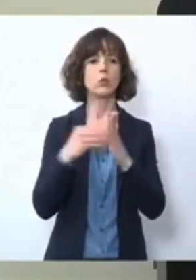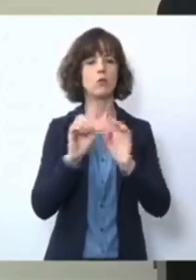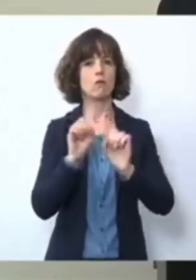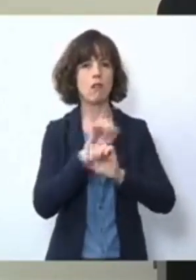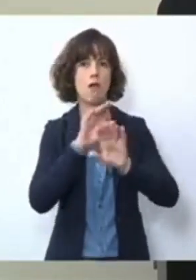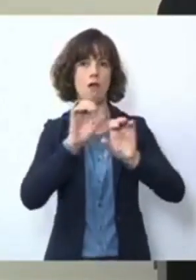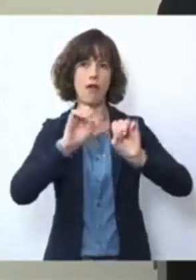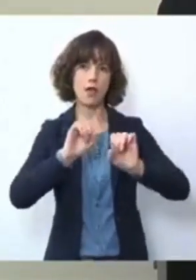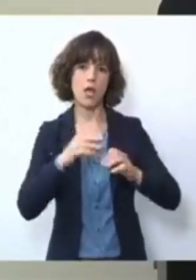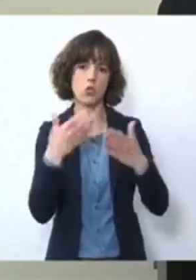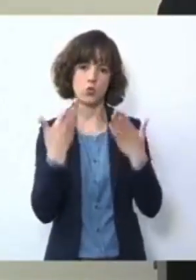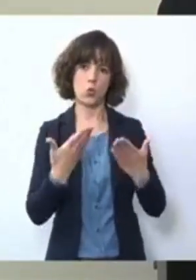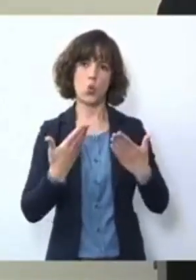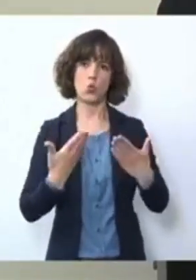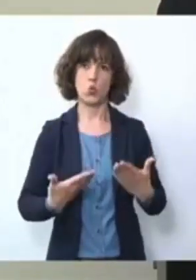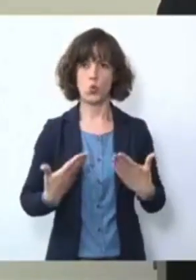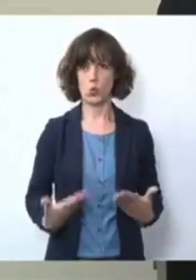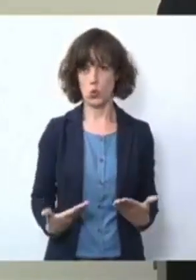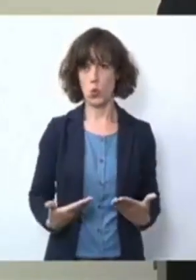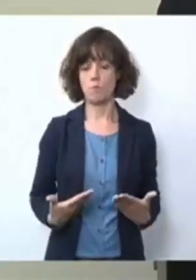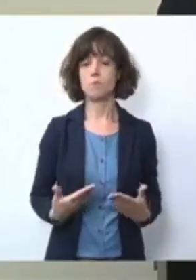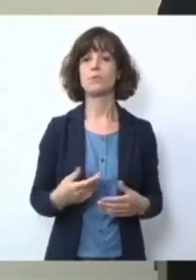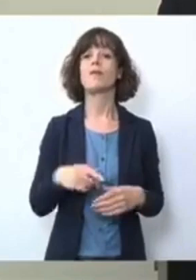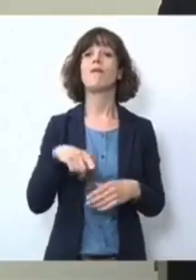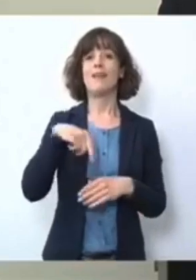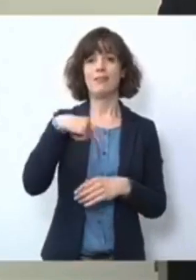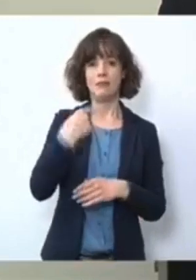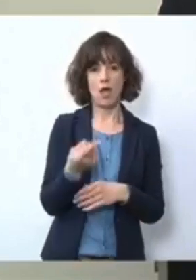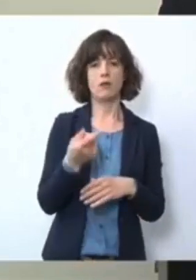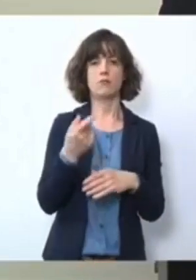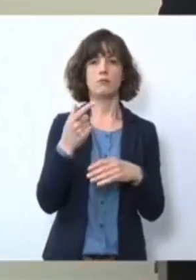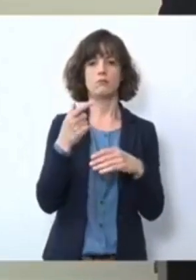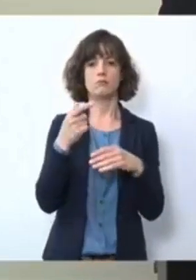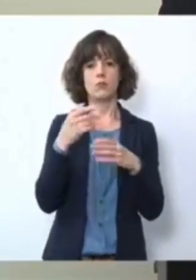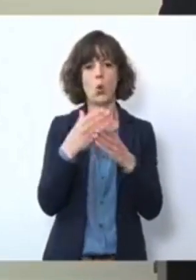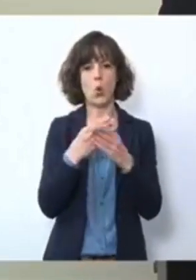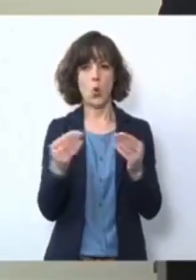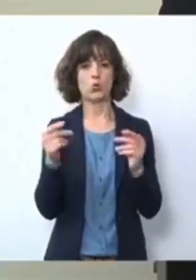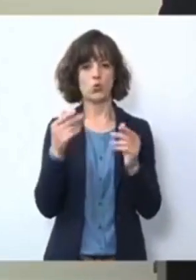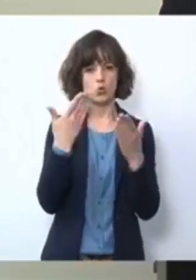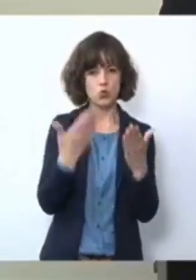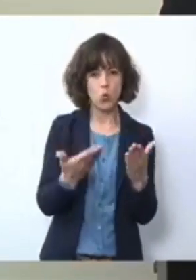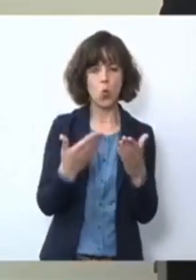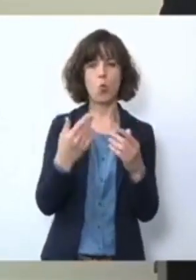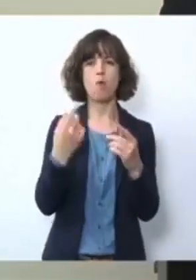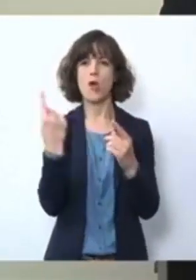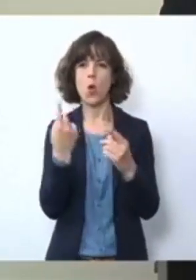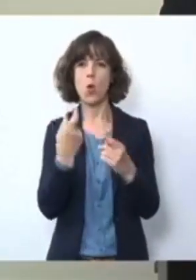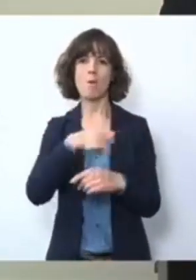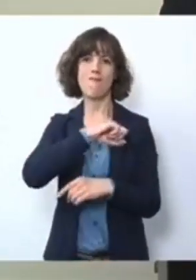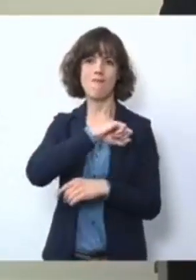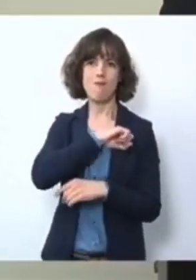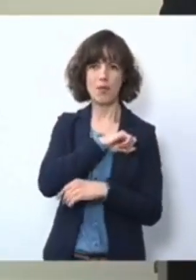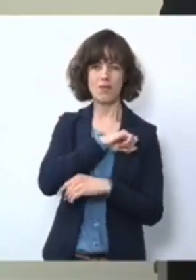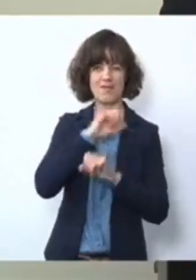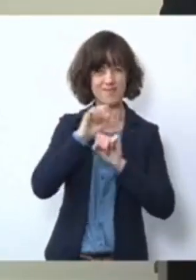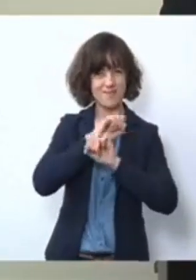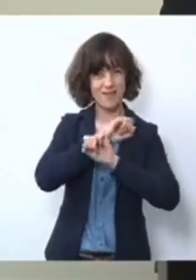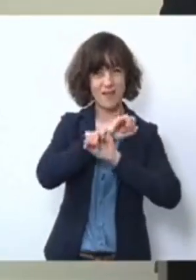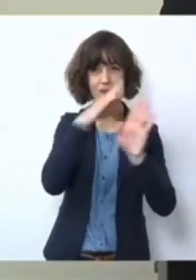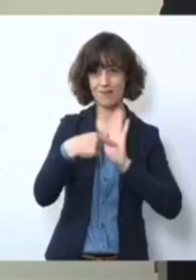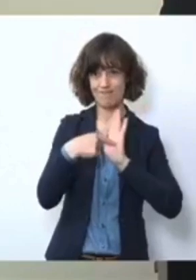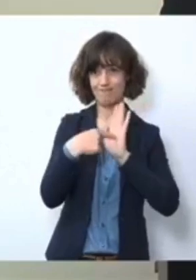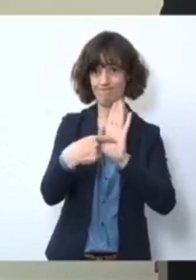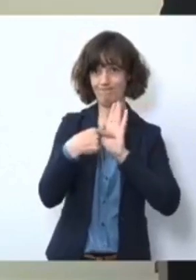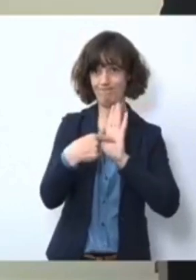Die Kommunikation der dann gewählten Lösungen, das Warum, die Vorteile, das schafft Transparenz, das schafft aber